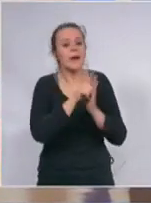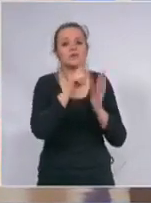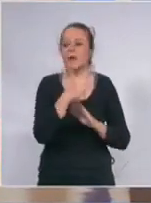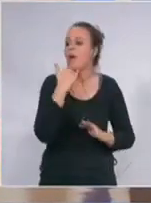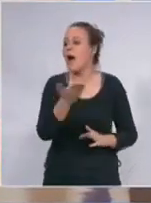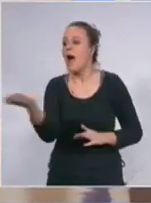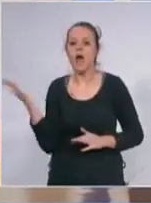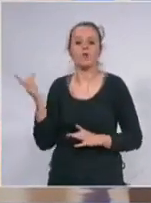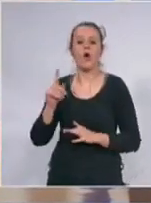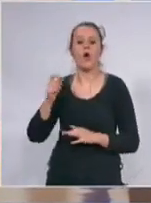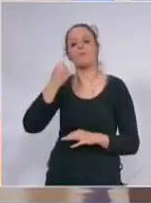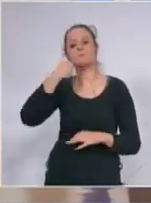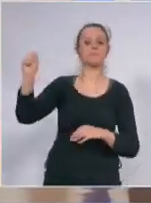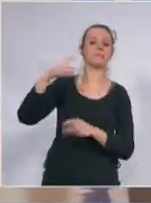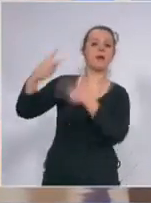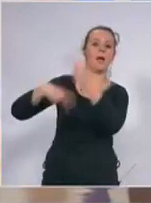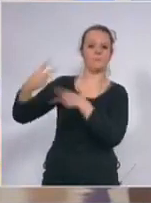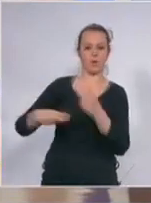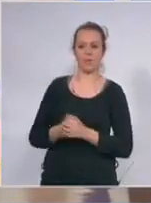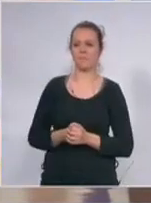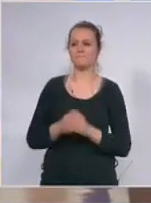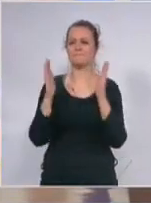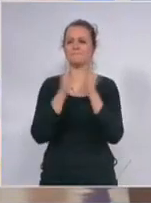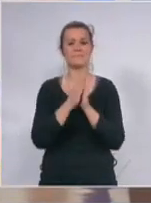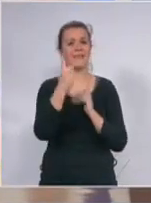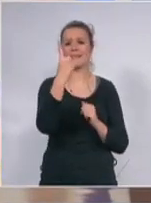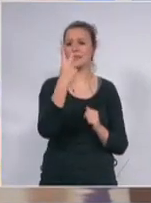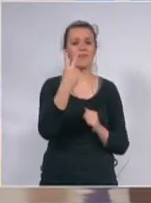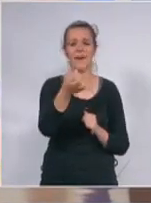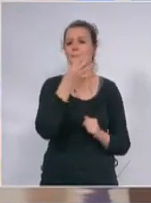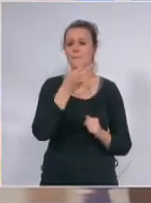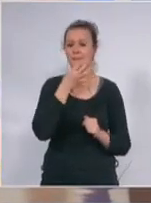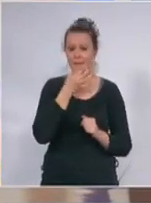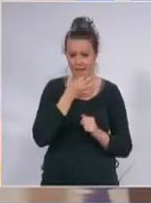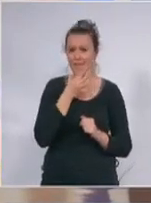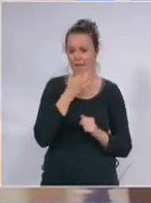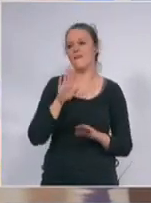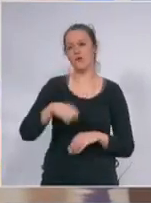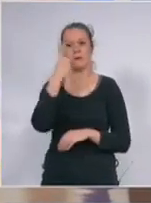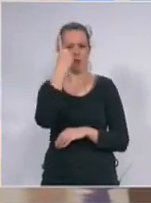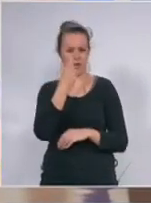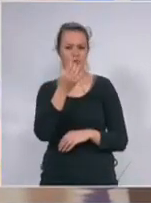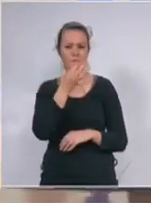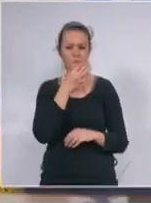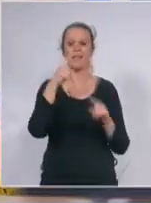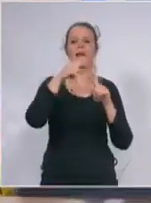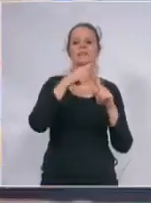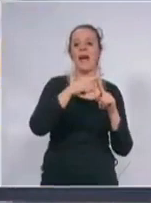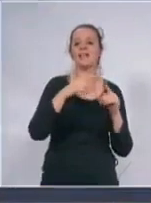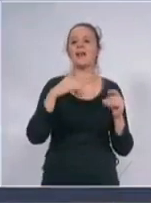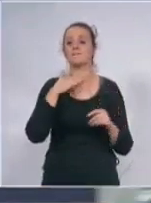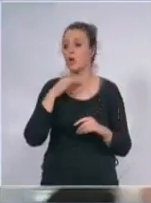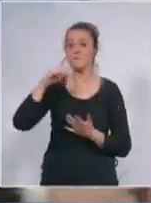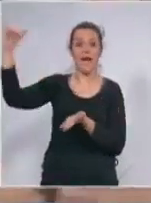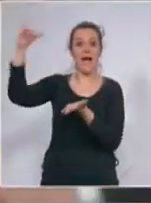Hvala vam Jedno ili dva pitanja da brzo da bukvalno žurimo Imamo vremena evo za jedno pitanje Tanjog Miro izvoli brzo samo pošto vi on